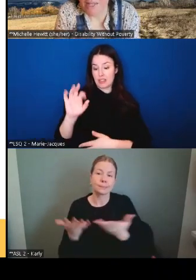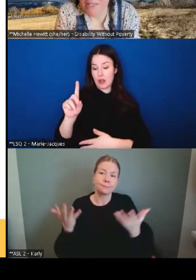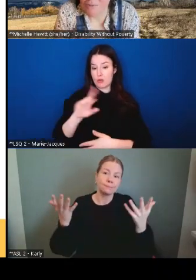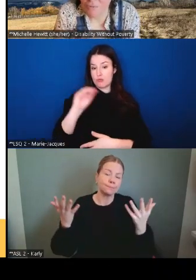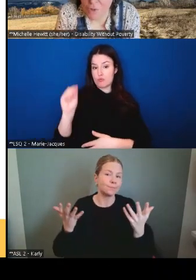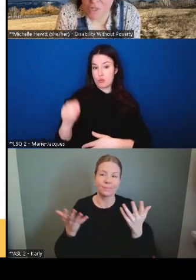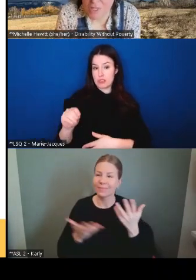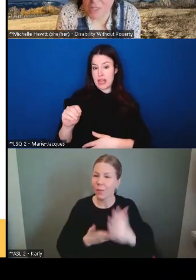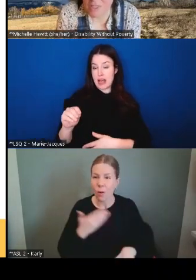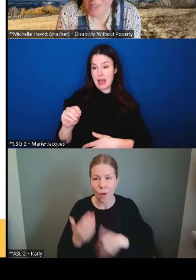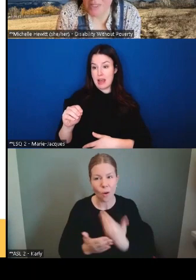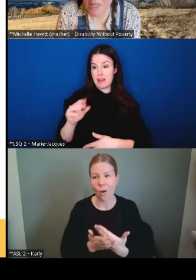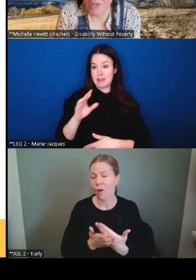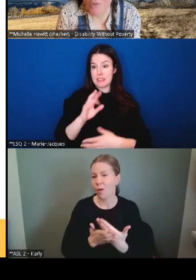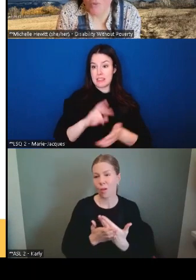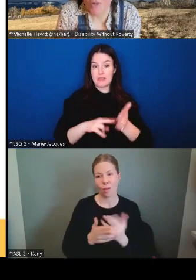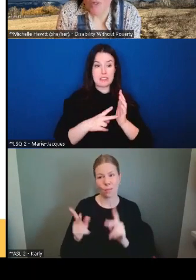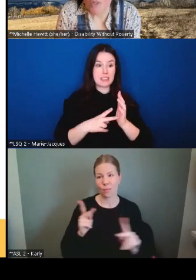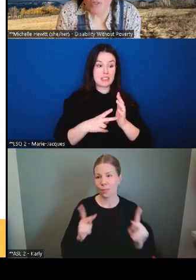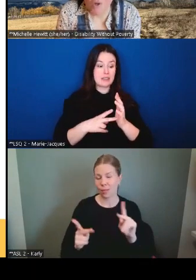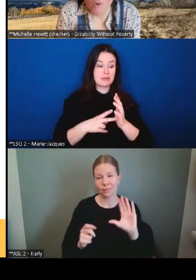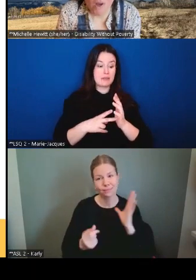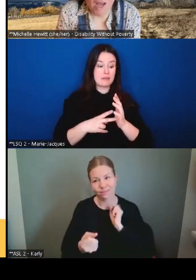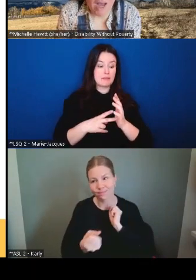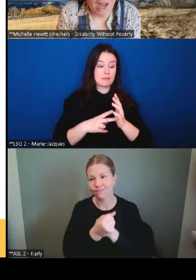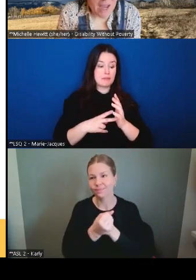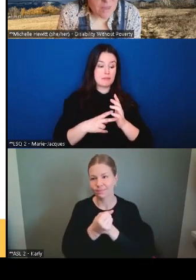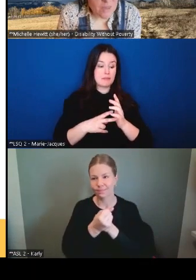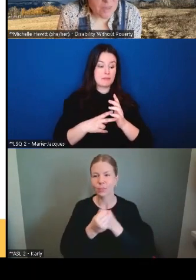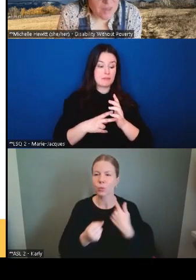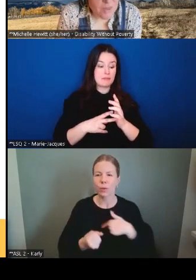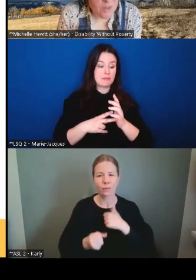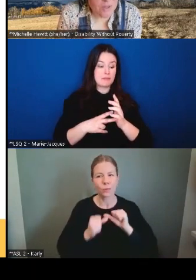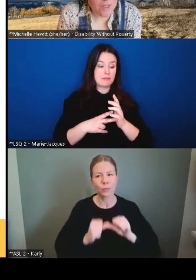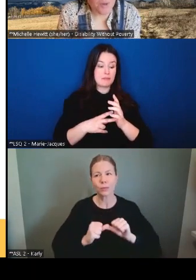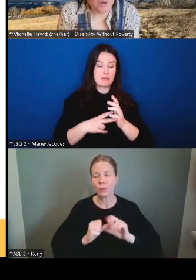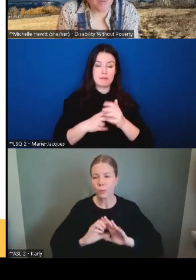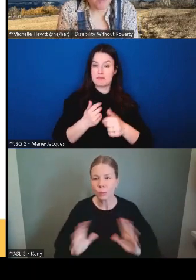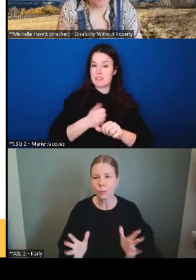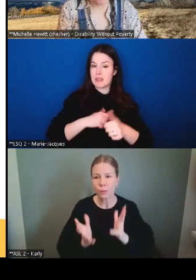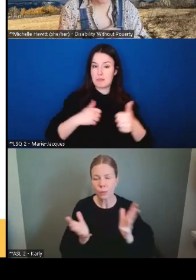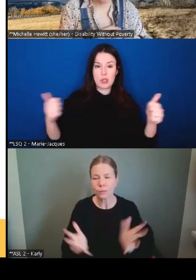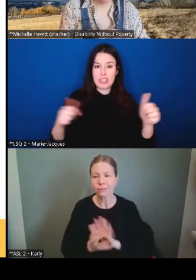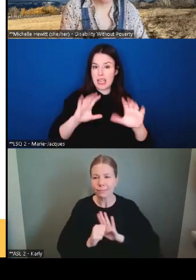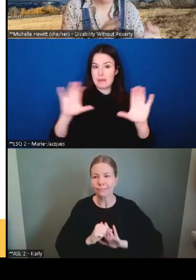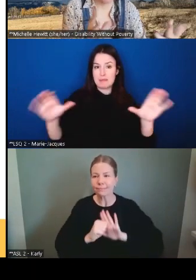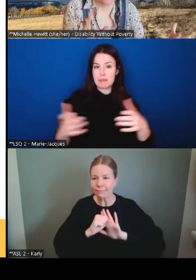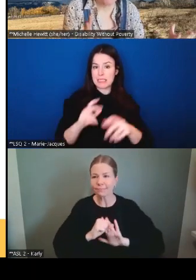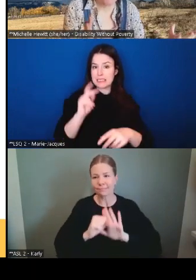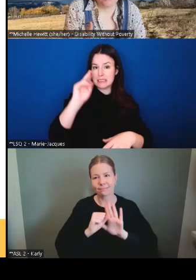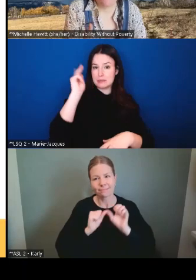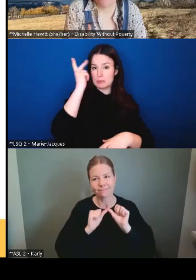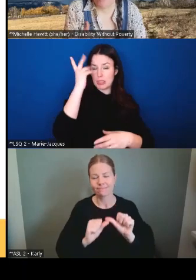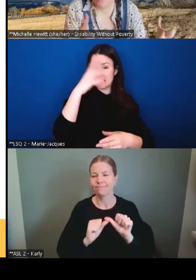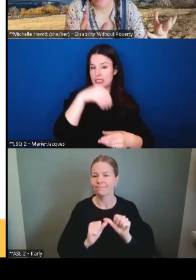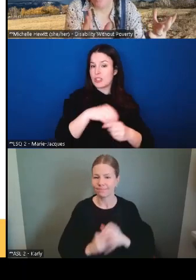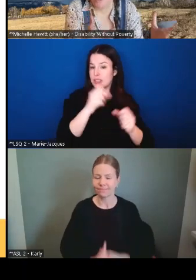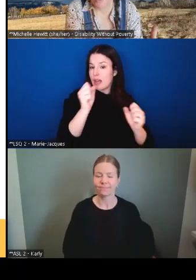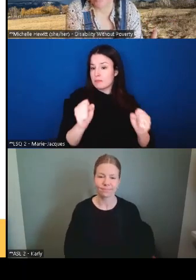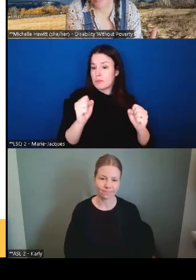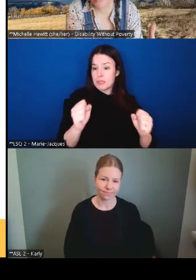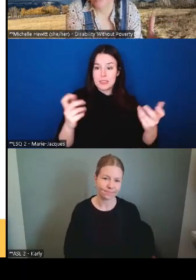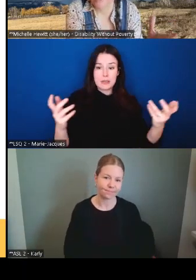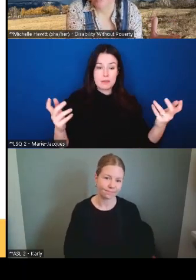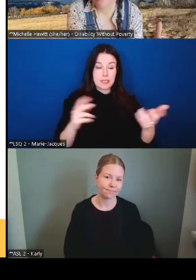appel aux personnes qui arborent toutes les couleurs de tous les partis. et donc, je crois